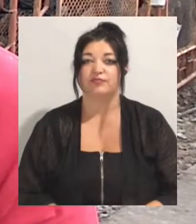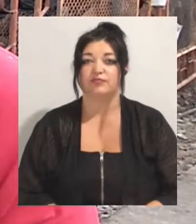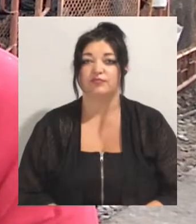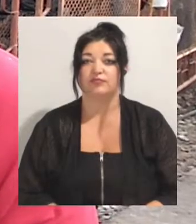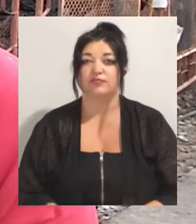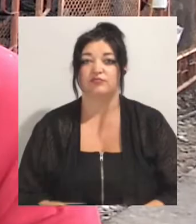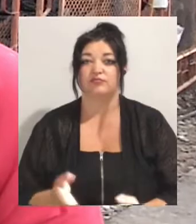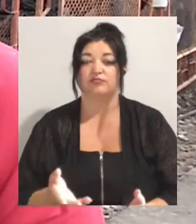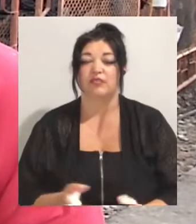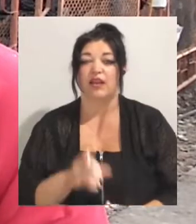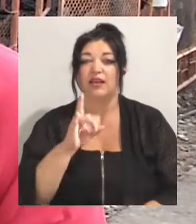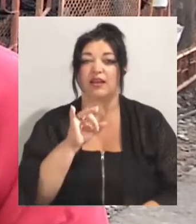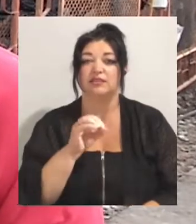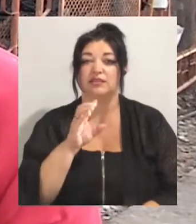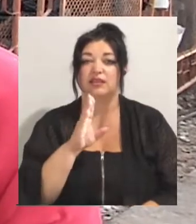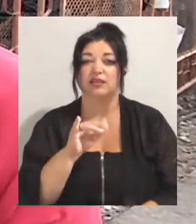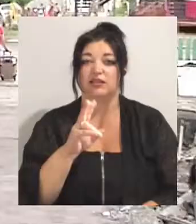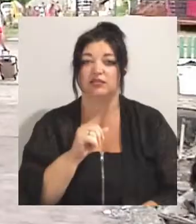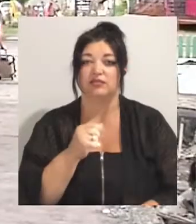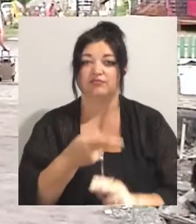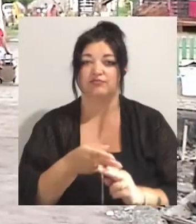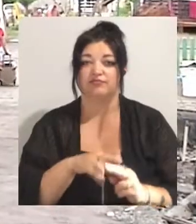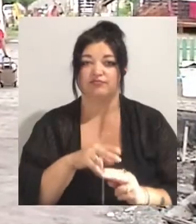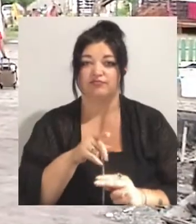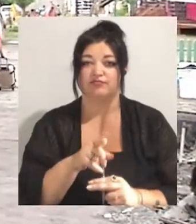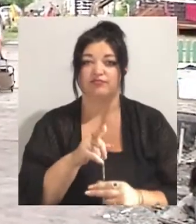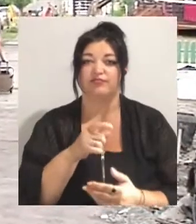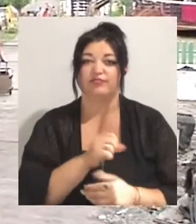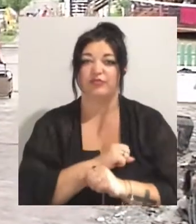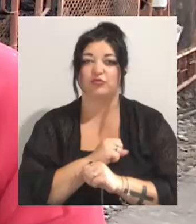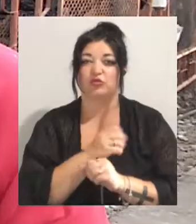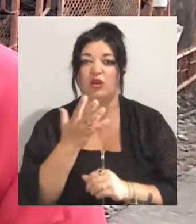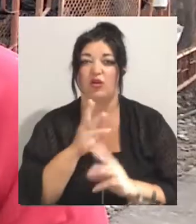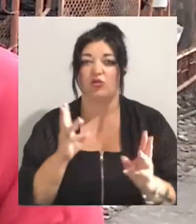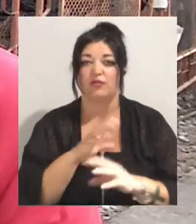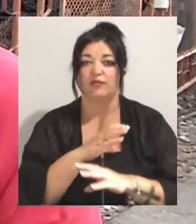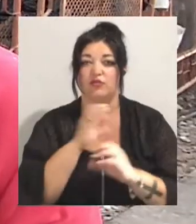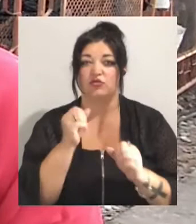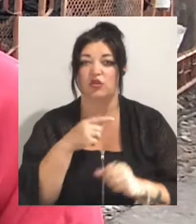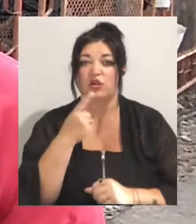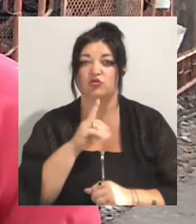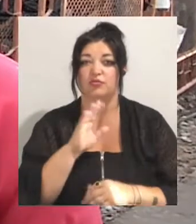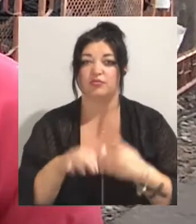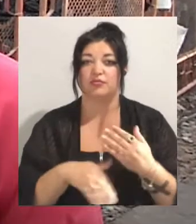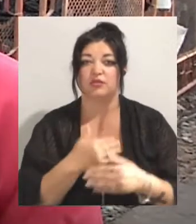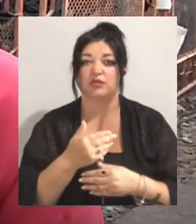Христина винаймала житло із сім'єю в одній з баз відпочинку, яка горіла вночі. Каже, після пожежі з'їхали.